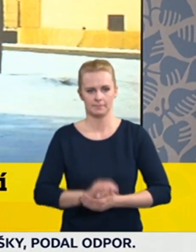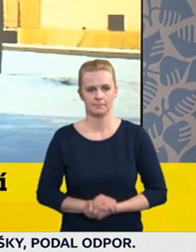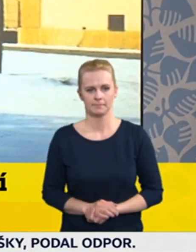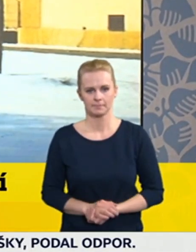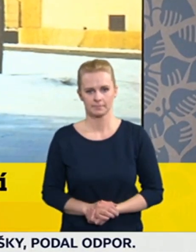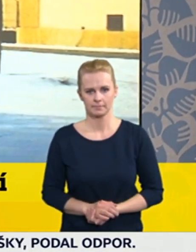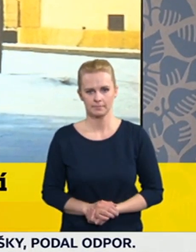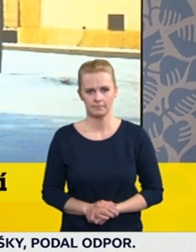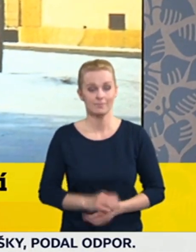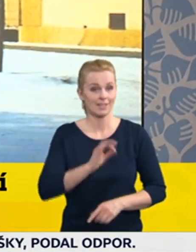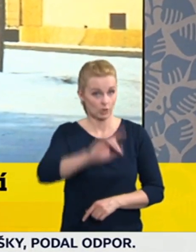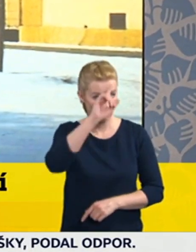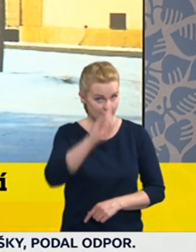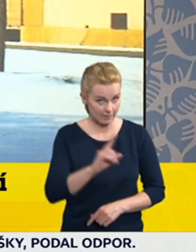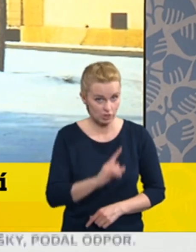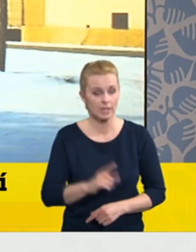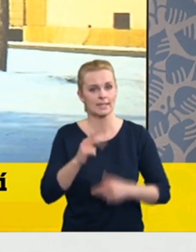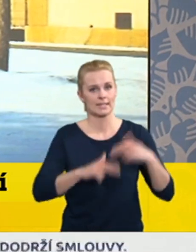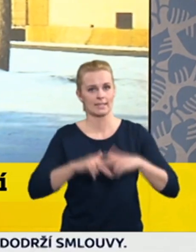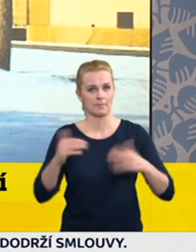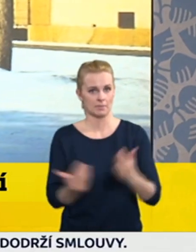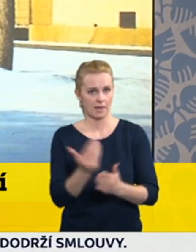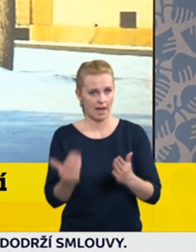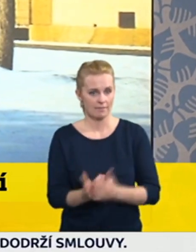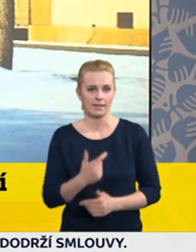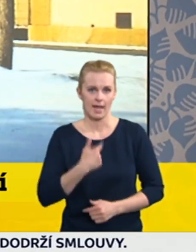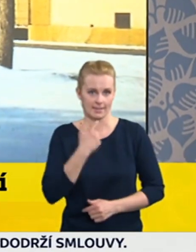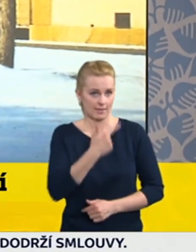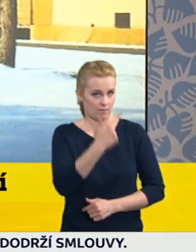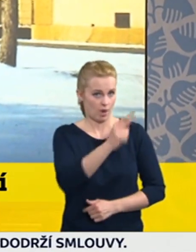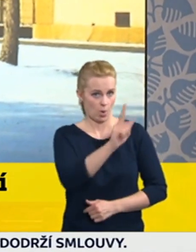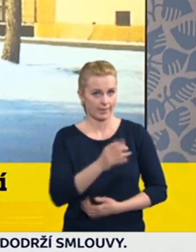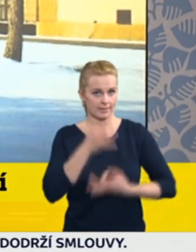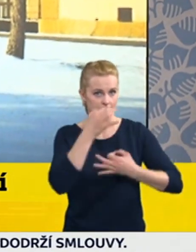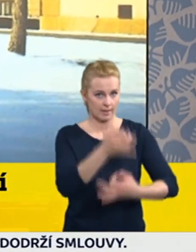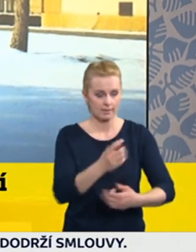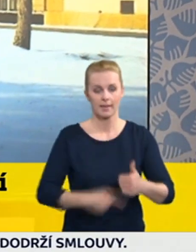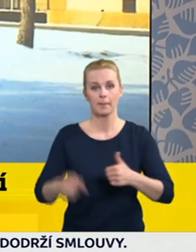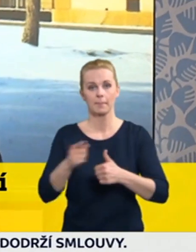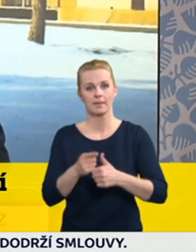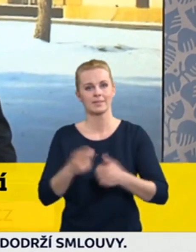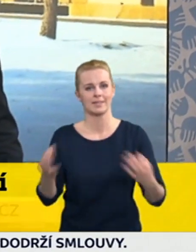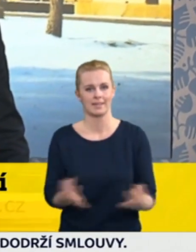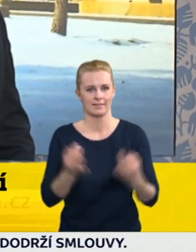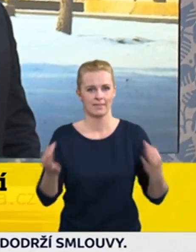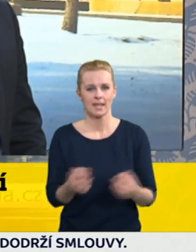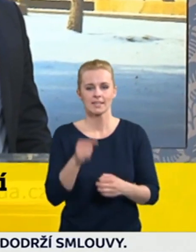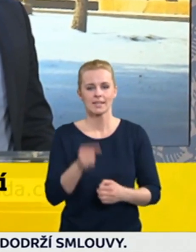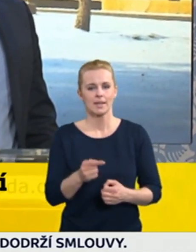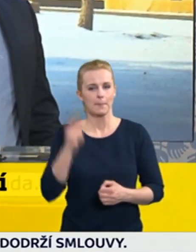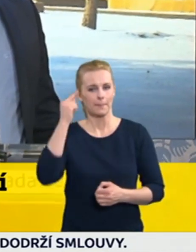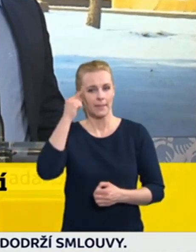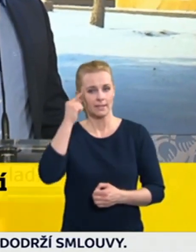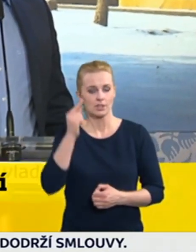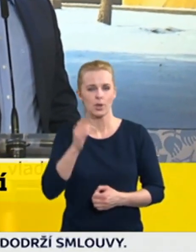Večer, Michala Rambousková, seznam zprávy, já budu mít dva dotazy. Chci si zeptat, počítali jste s tím, že hodně lidí jezdí